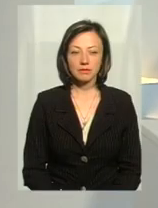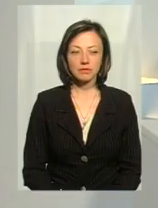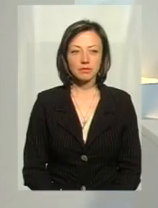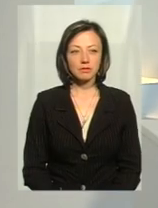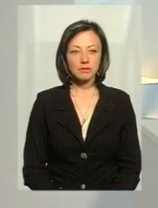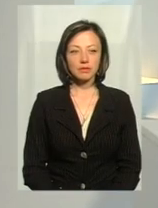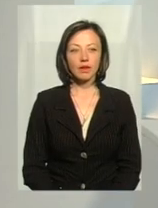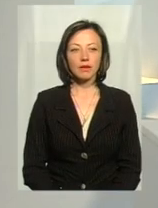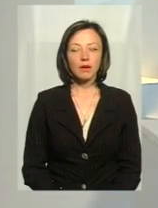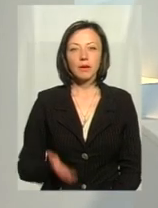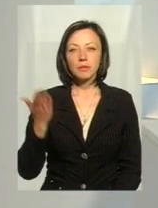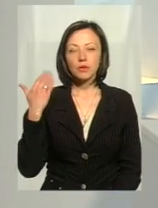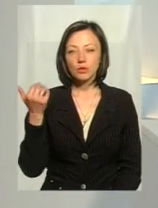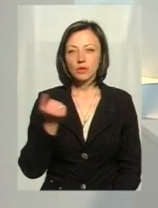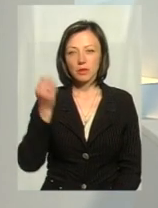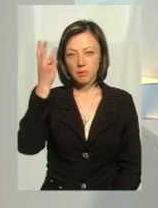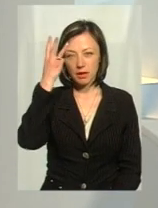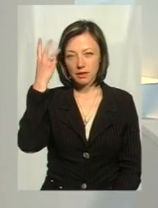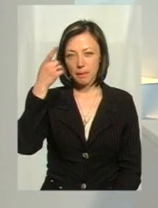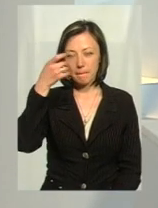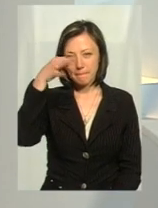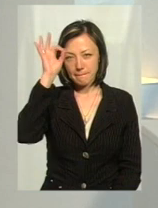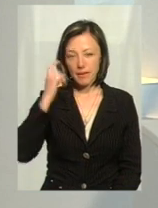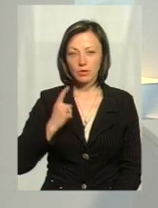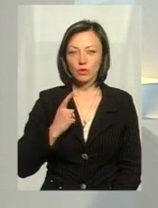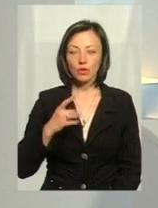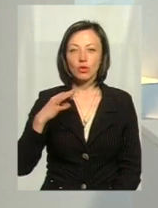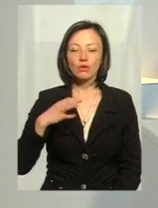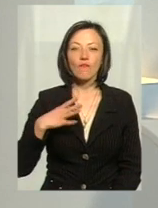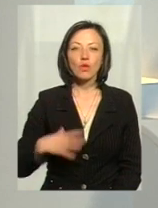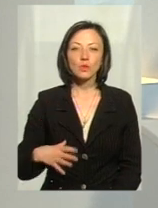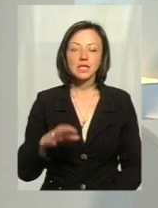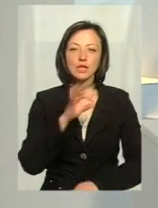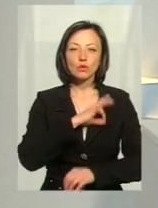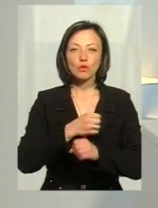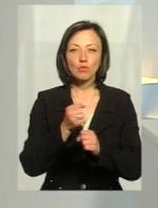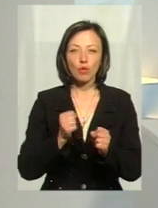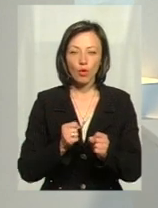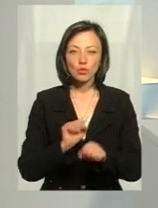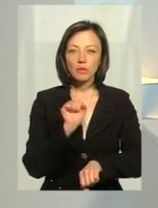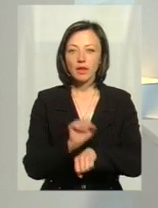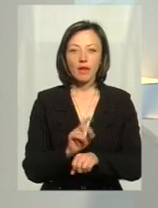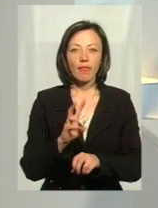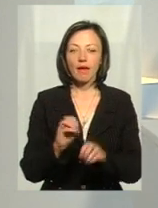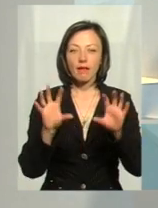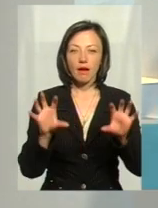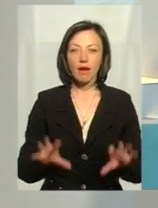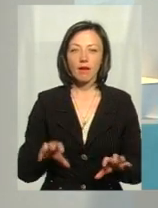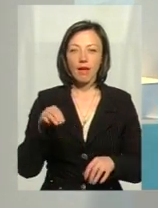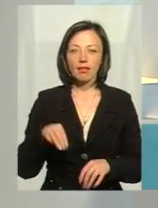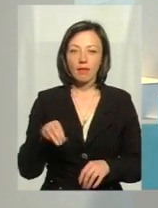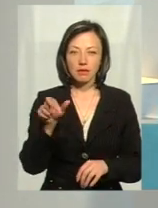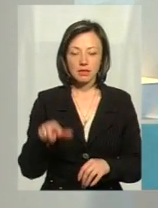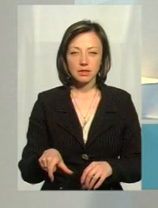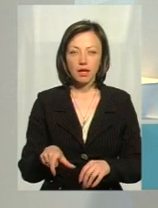Минулого тижня Хмельницьким патрульним довелося застосовувати зброю, зупиняючи нелегального таксиста. Таксі поза